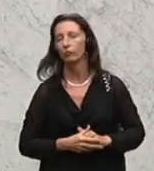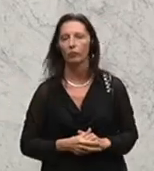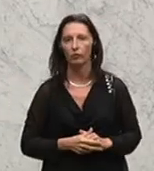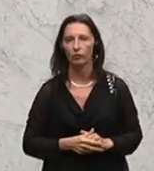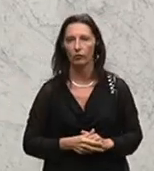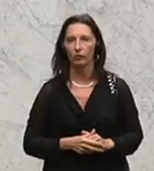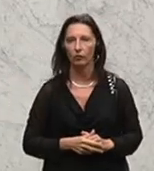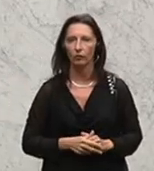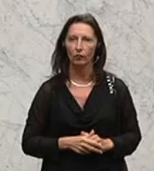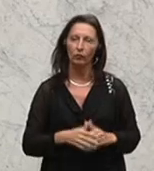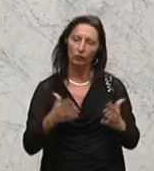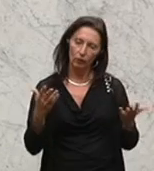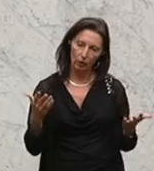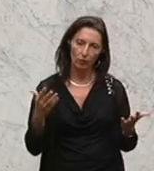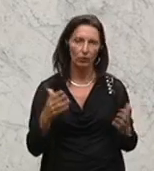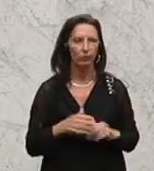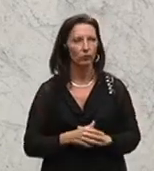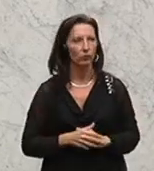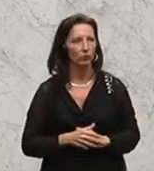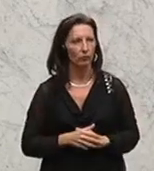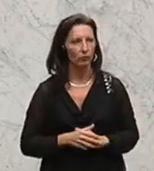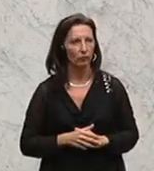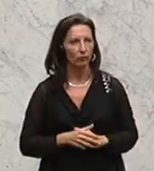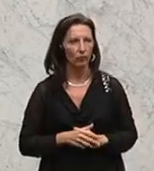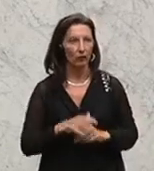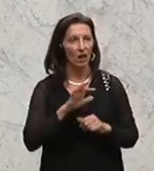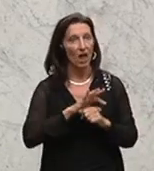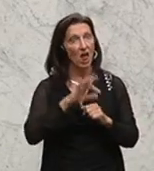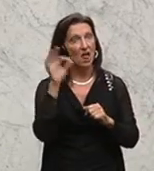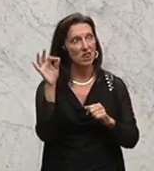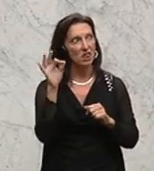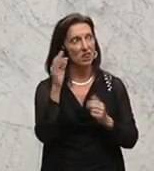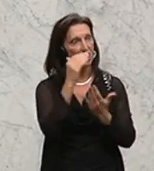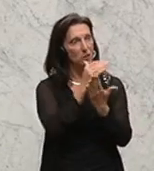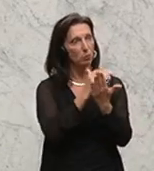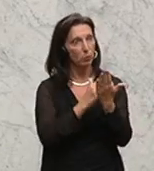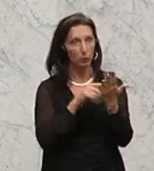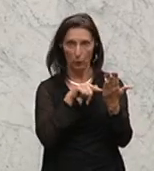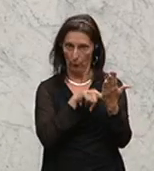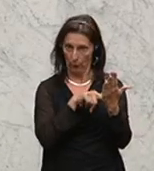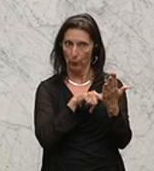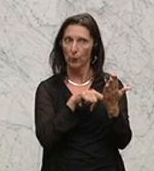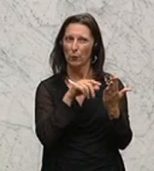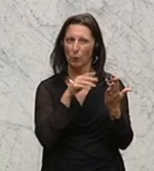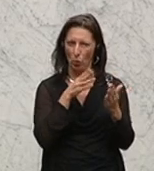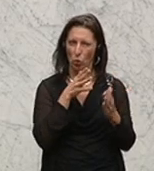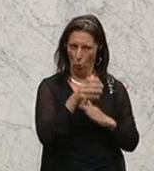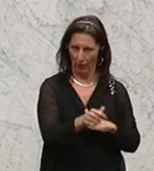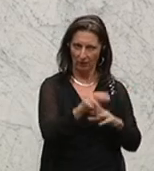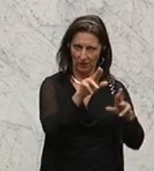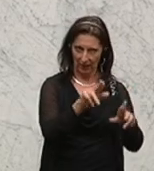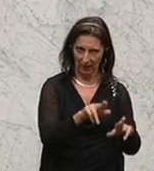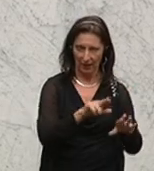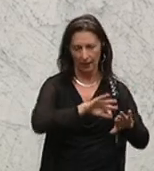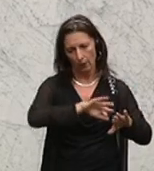Gestatten Sie mir noch außerhalb dieses Tagesordnungspunktes Durchgriffsrecht kurz